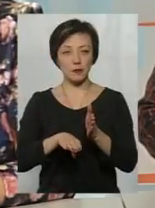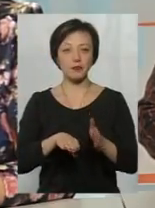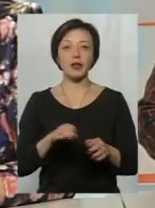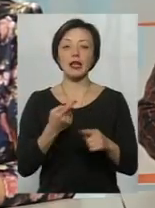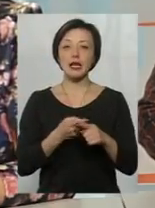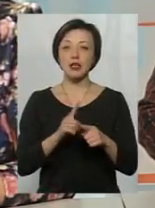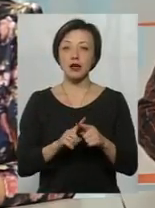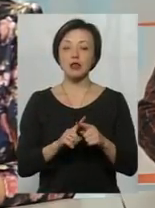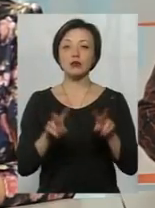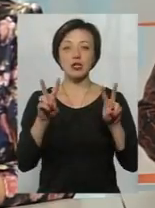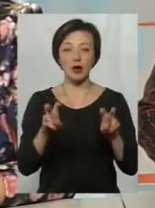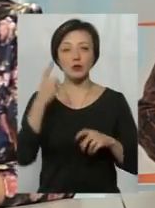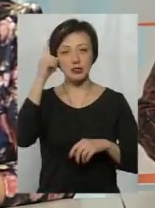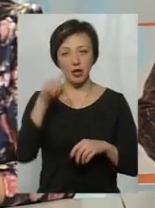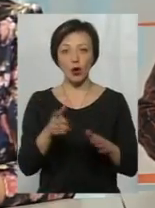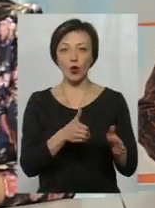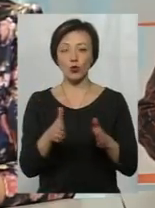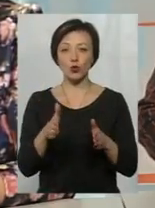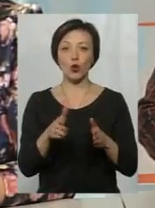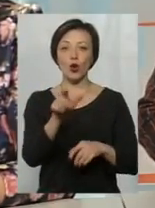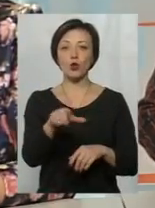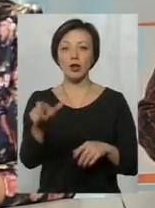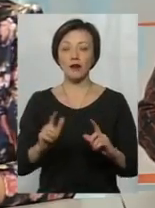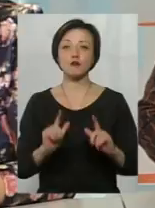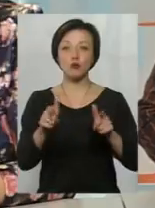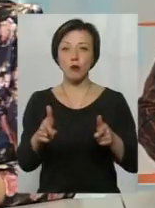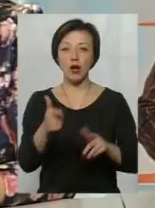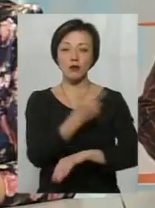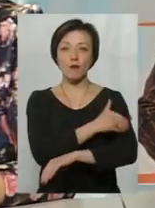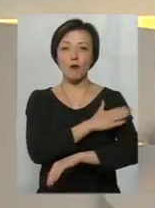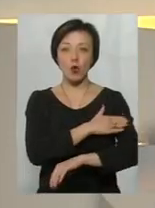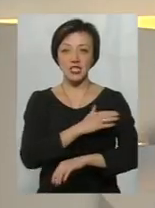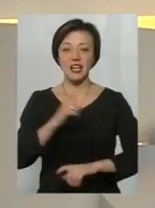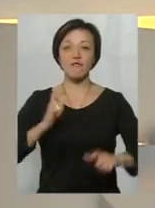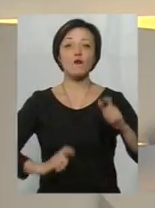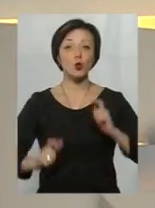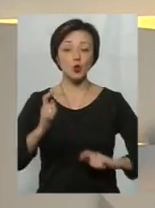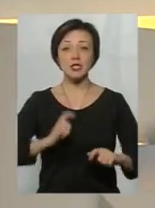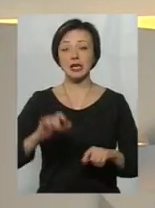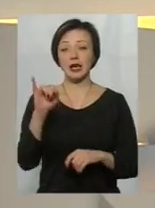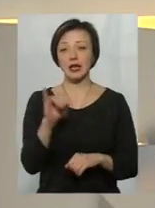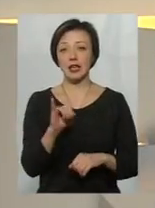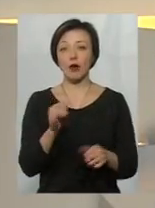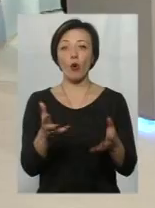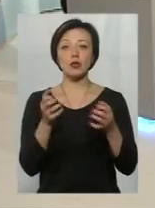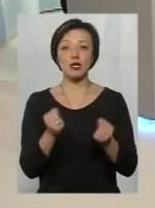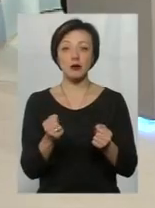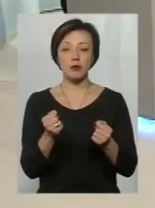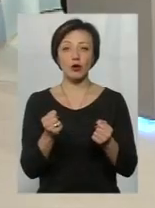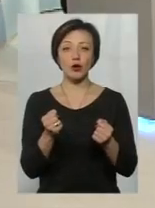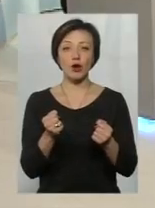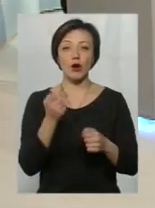цю тему досить добре знаю, бо я готую людей поступати в польські вищі навчальні заклади і отримую з ними